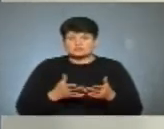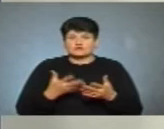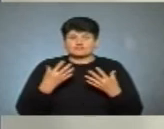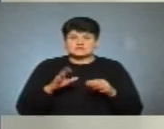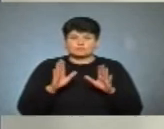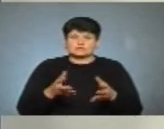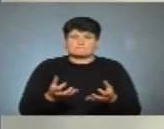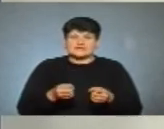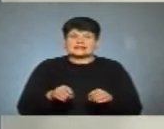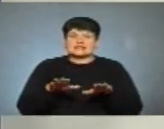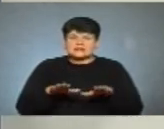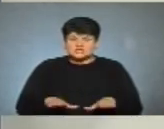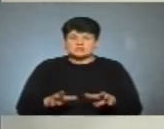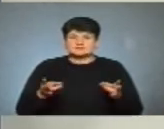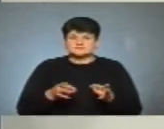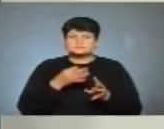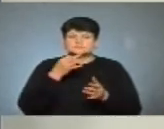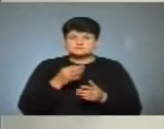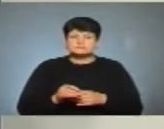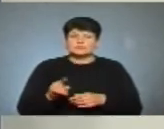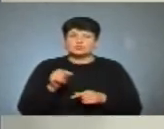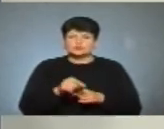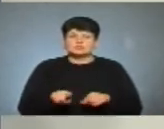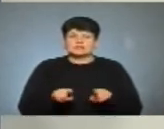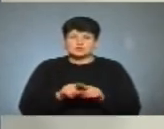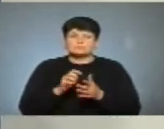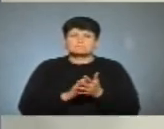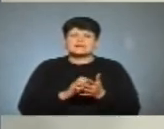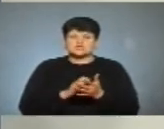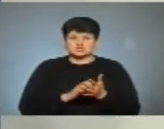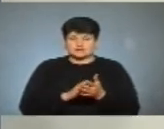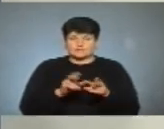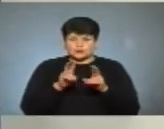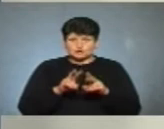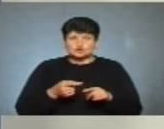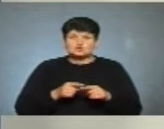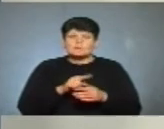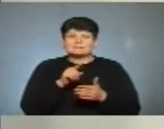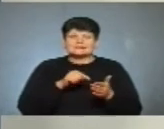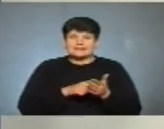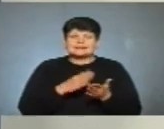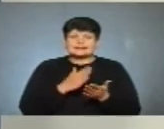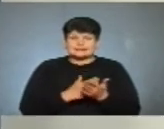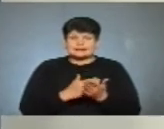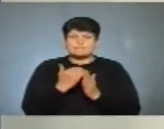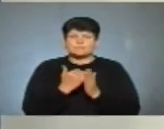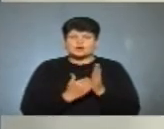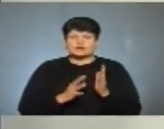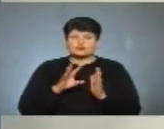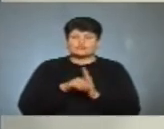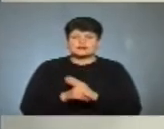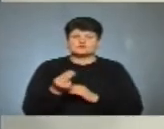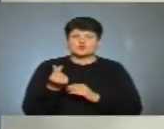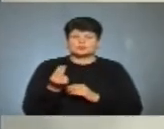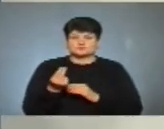вже буде прийнято рішення. Але варто зазначити, що тут також причинами розгляду цього питання є порядок внесення грошової